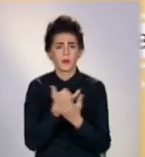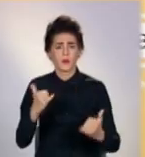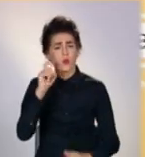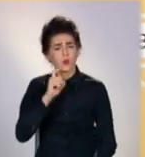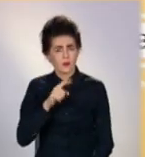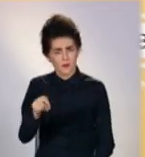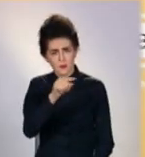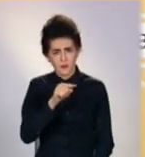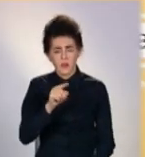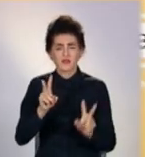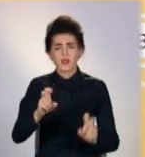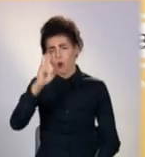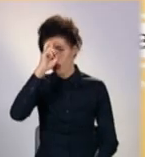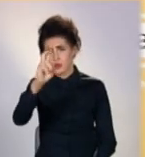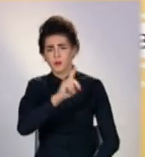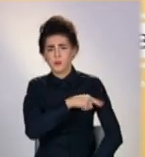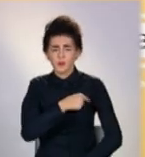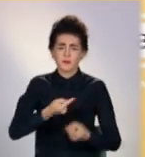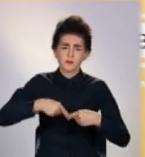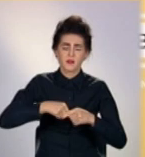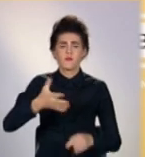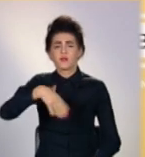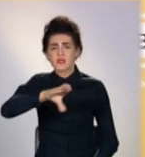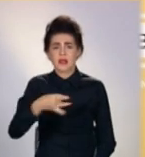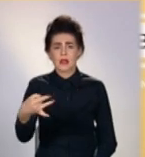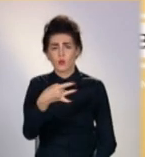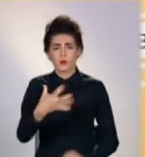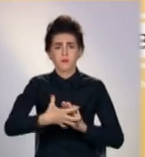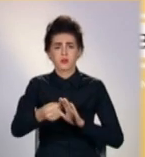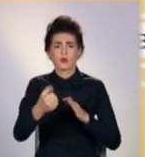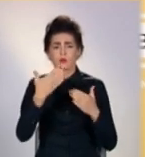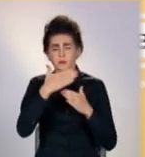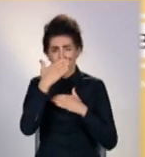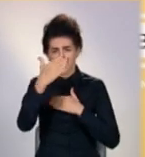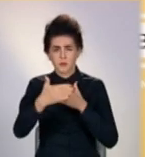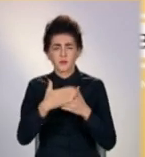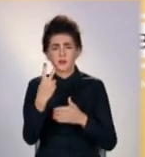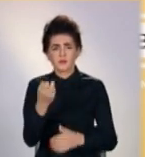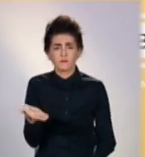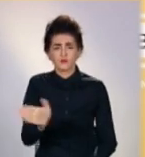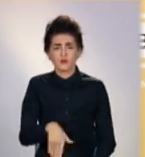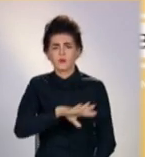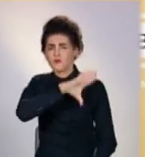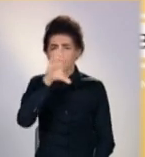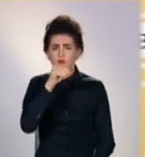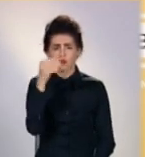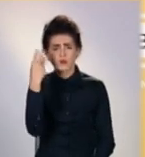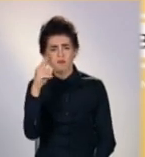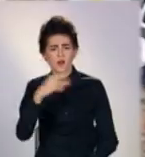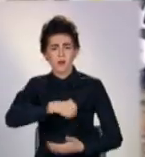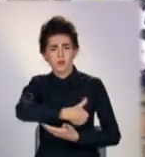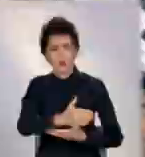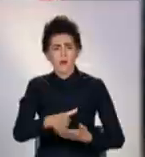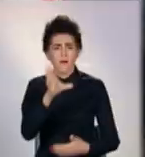Государственні медучереждення у всіх регіонах отримали 200 спецавтомобілів з найсовременним оборудованням, способних